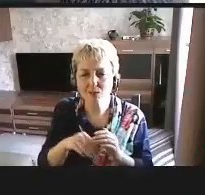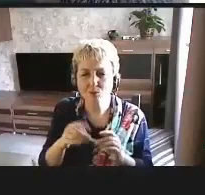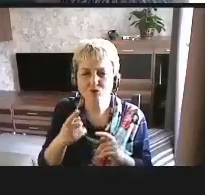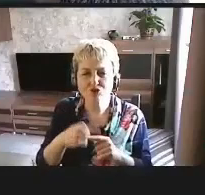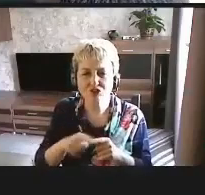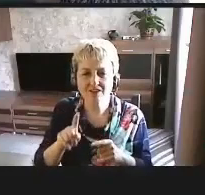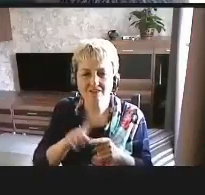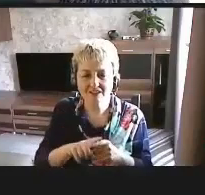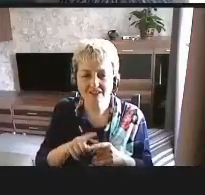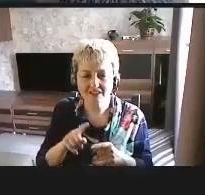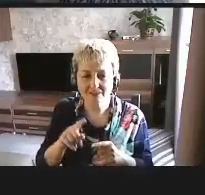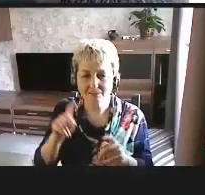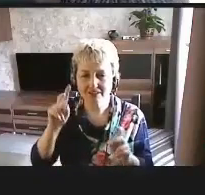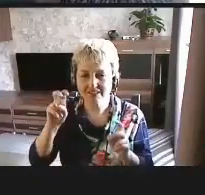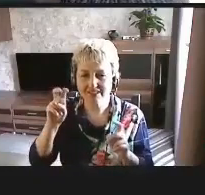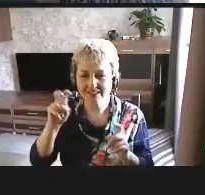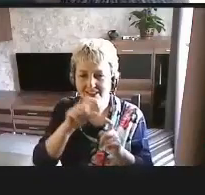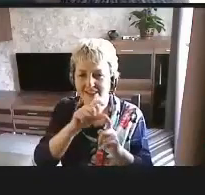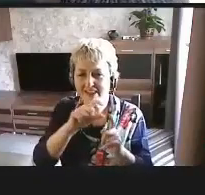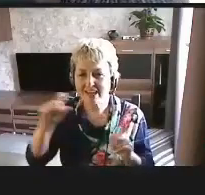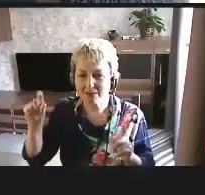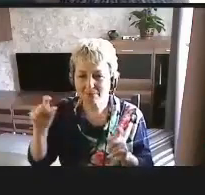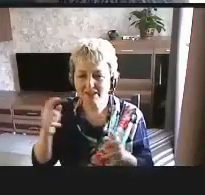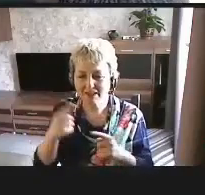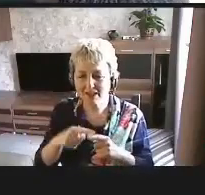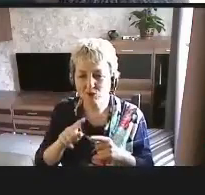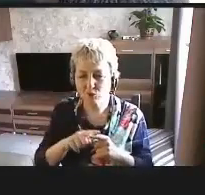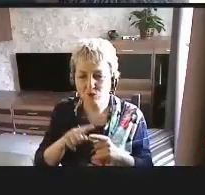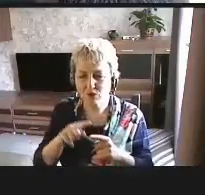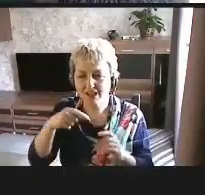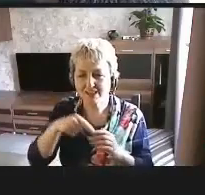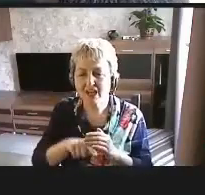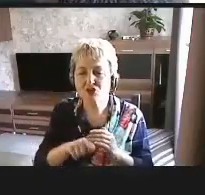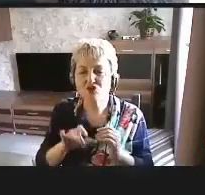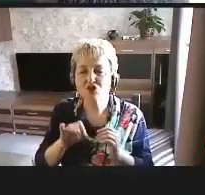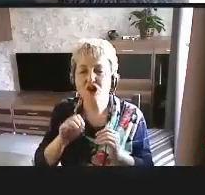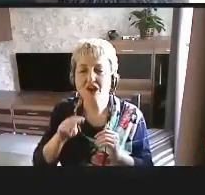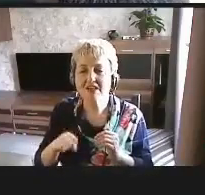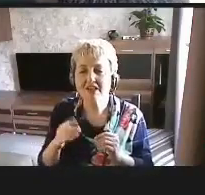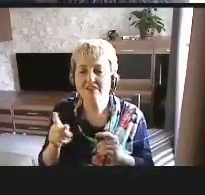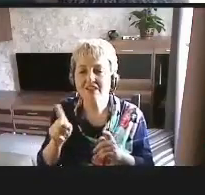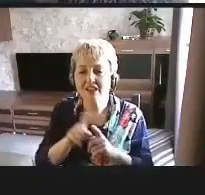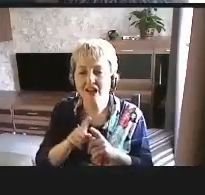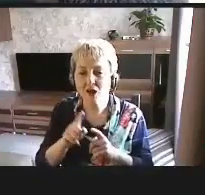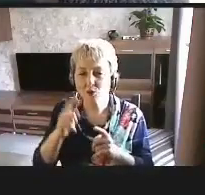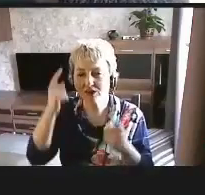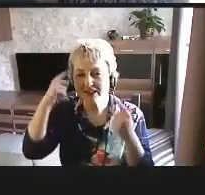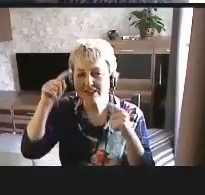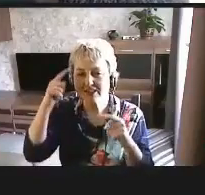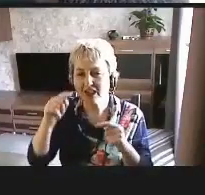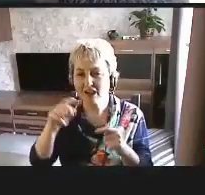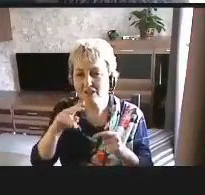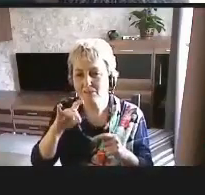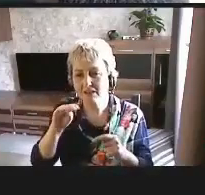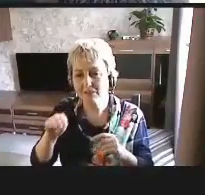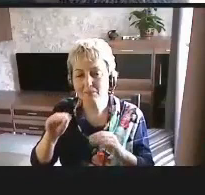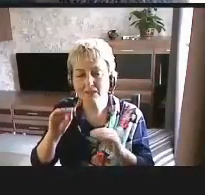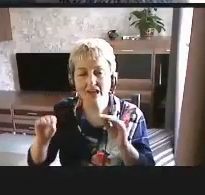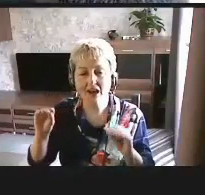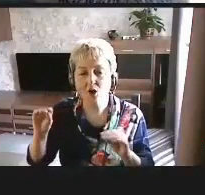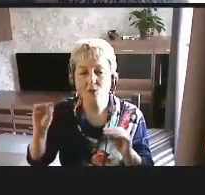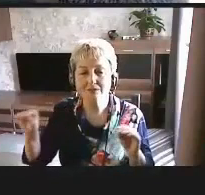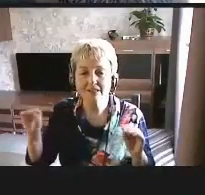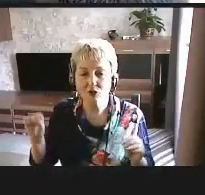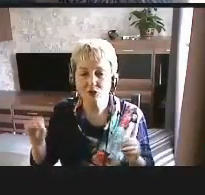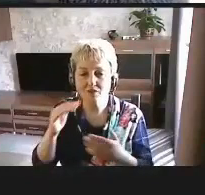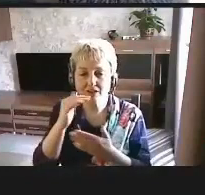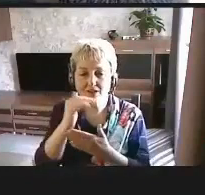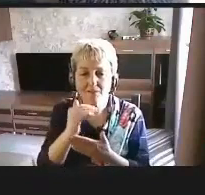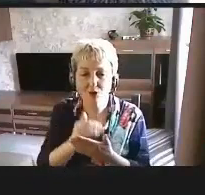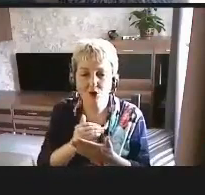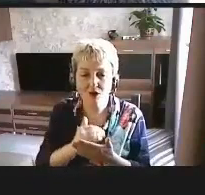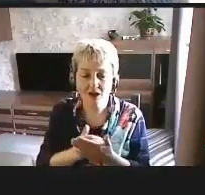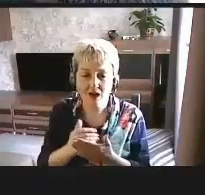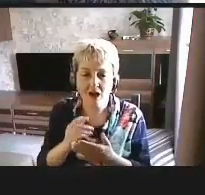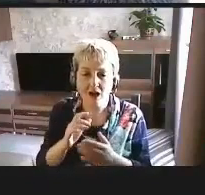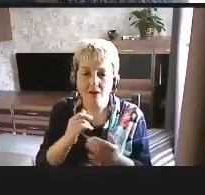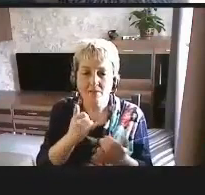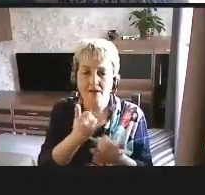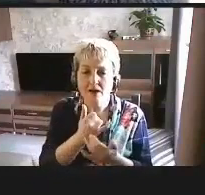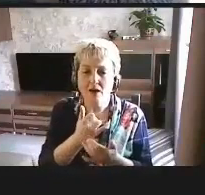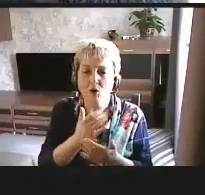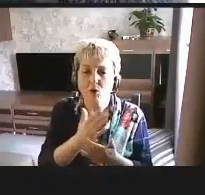термин, который, собственно, означает такой дизайн предметов, обстановки, программ, услуг,